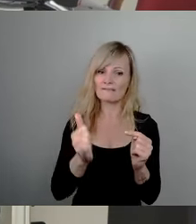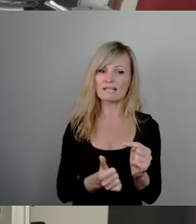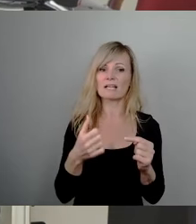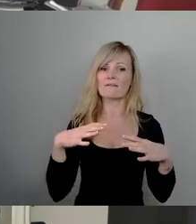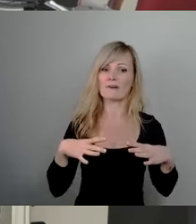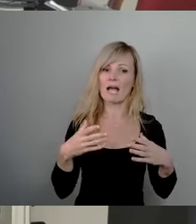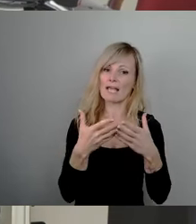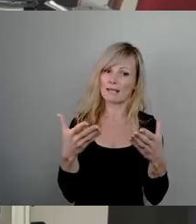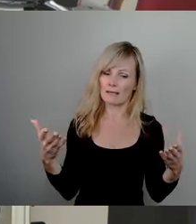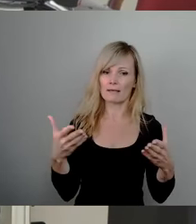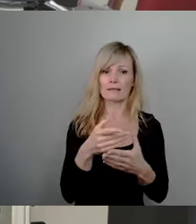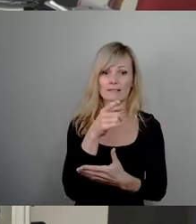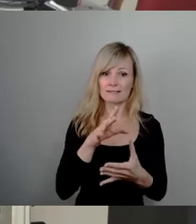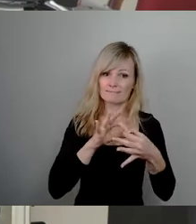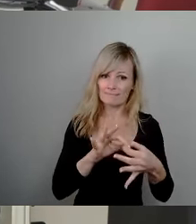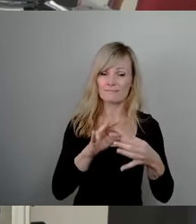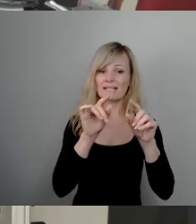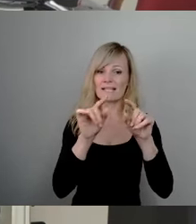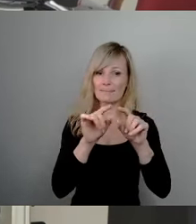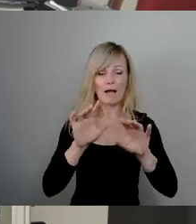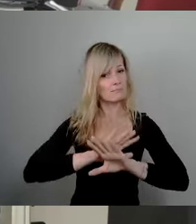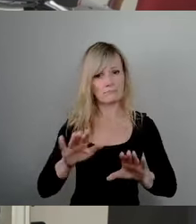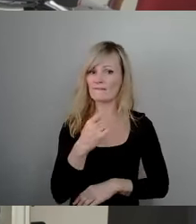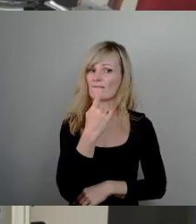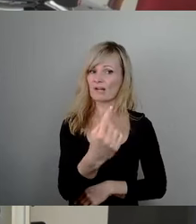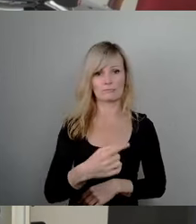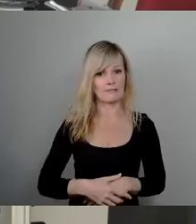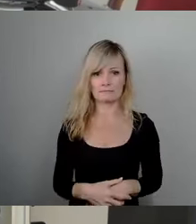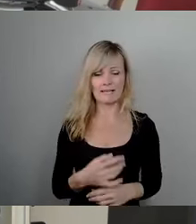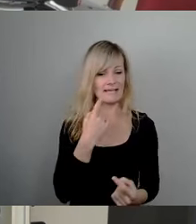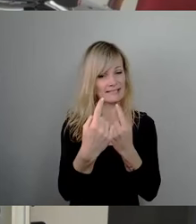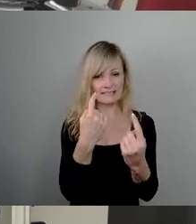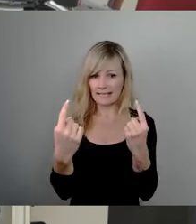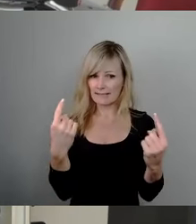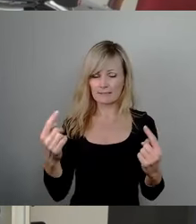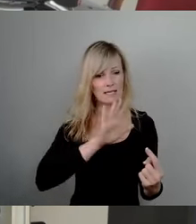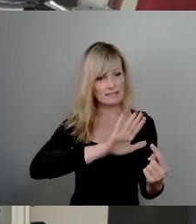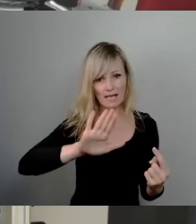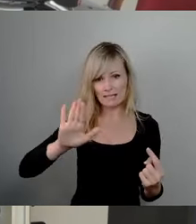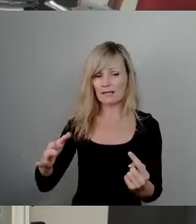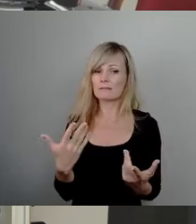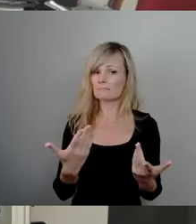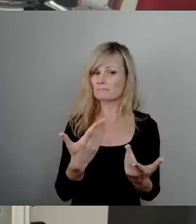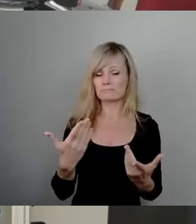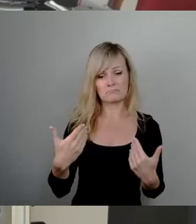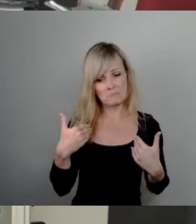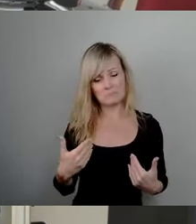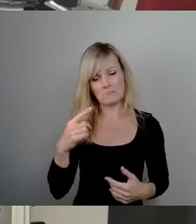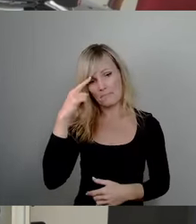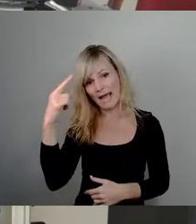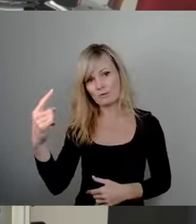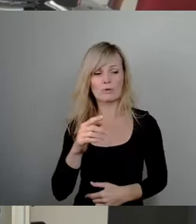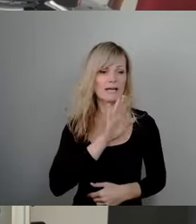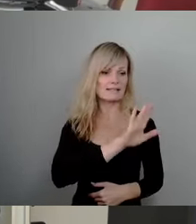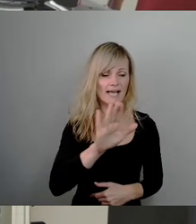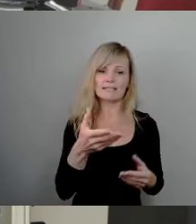kein Versprechen zu dem Thema. Sondern da muss jeder mit seinen Positionen, mit seinen Lösungen kommen. Und dann werden wir